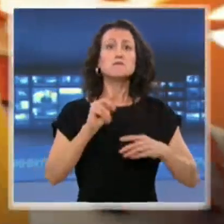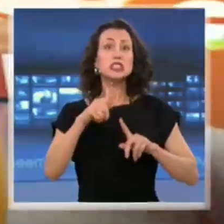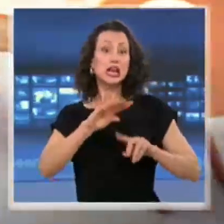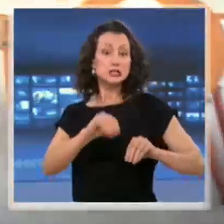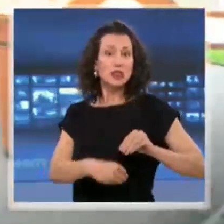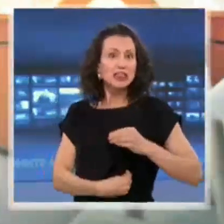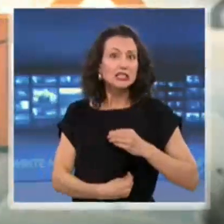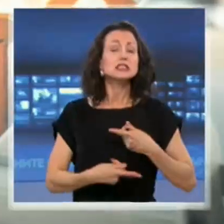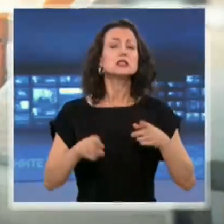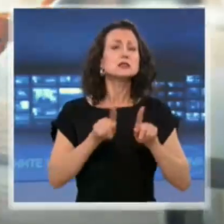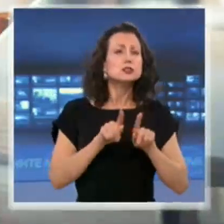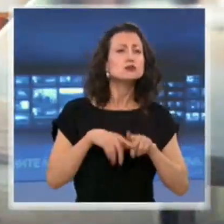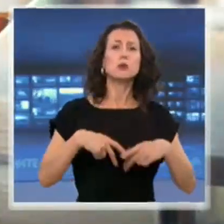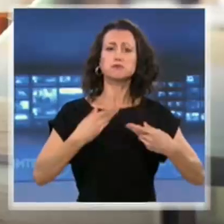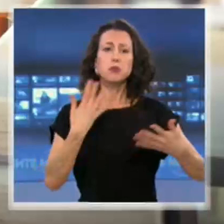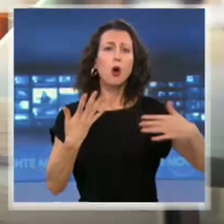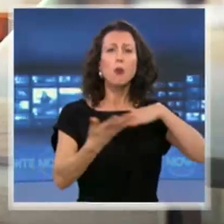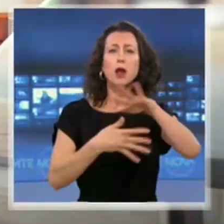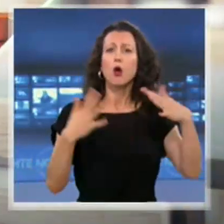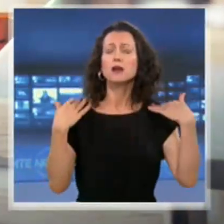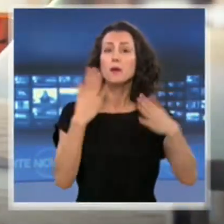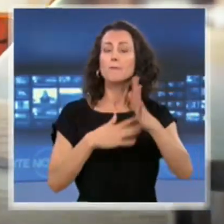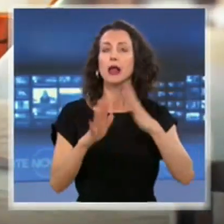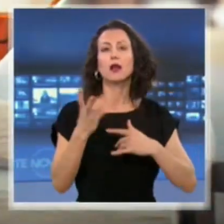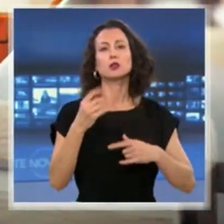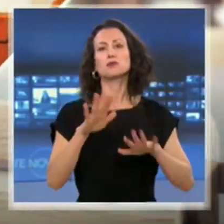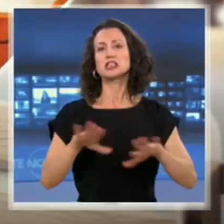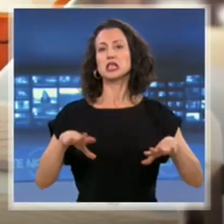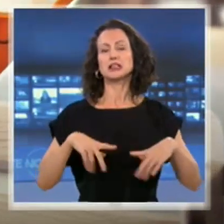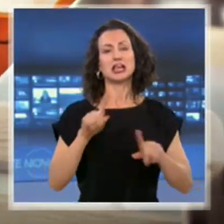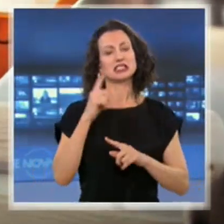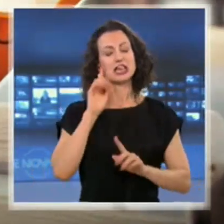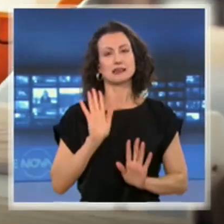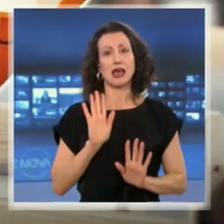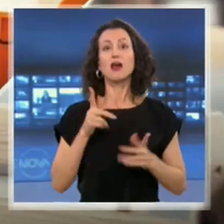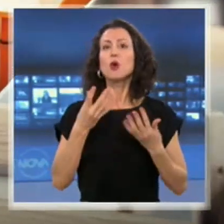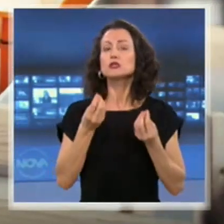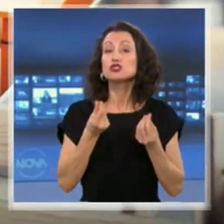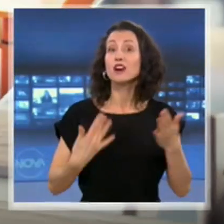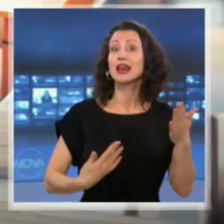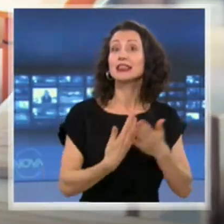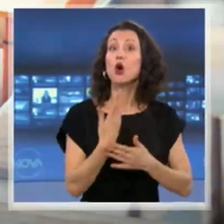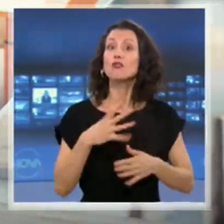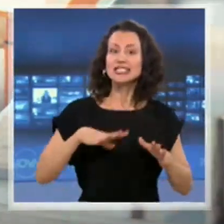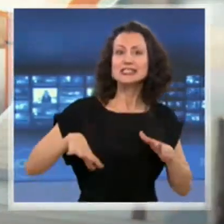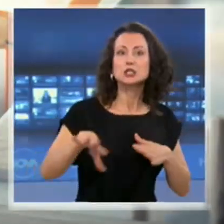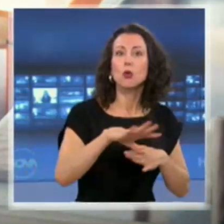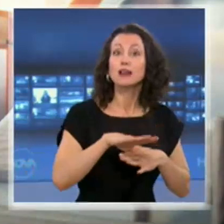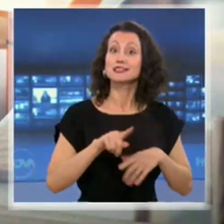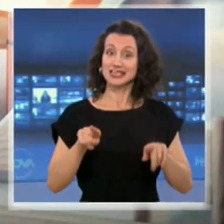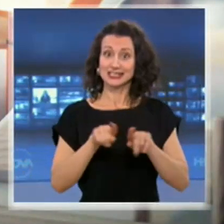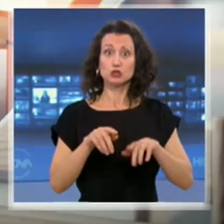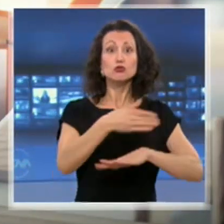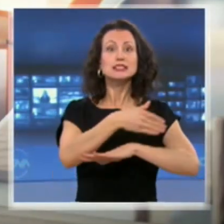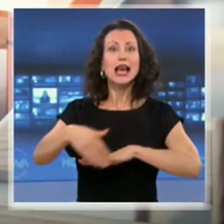детските градини още няма. Сега, повече информация за това какво означава новата ситуация и за границите ни от нашите